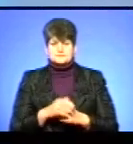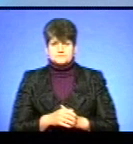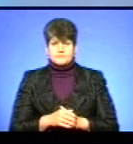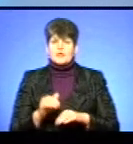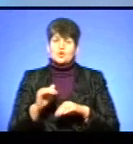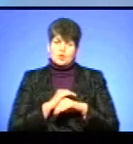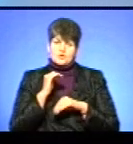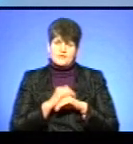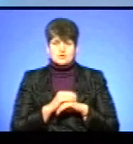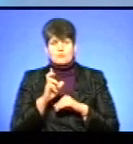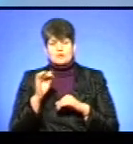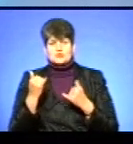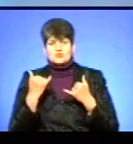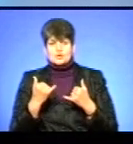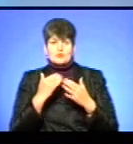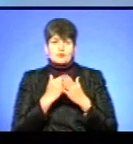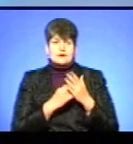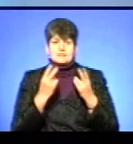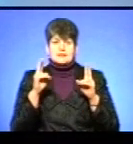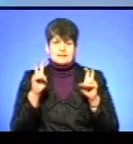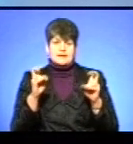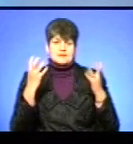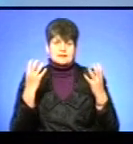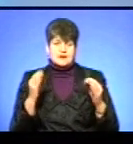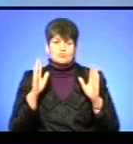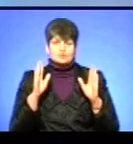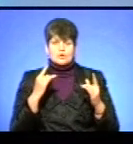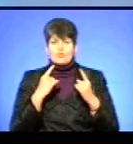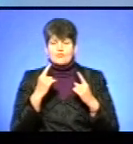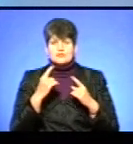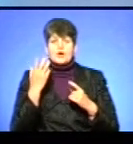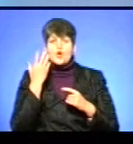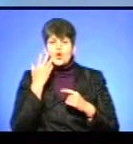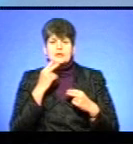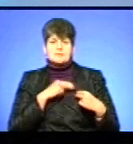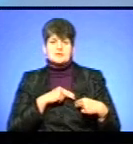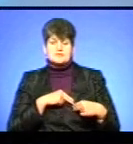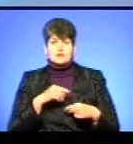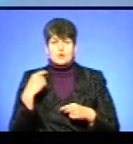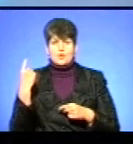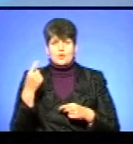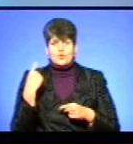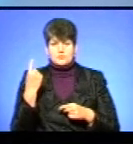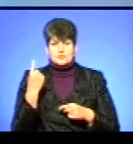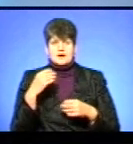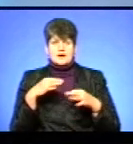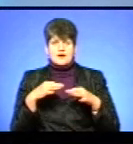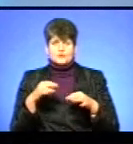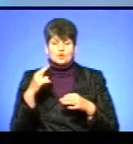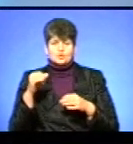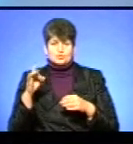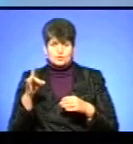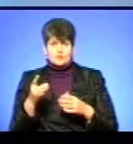Доброго вечора, Богдану. Сьогодні у програмі «Тема дня» будемо говорити про те, коли працівники облдержоблавтодору